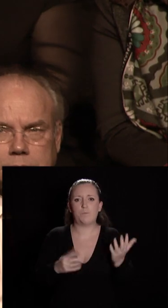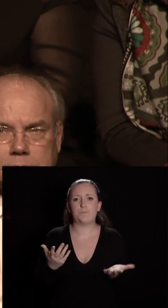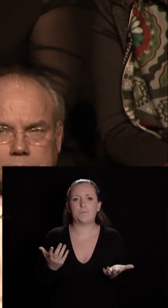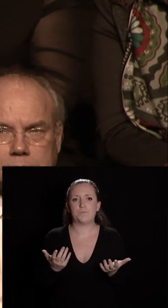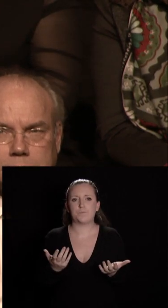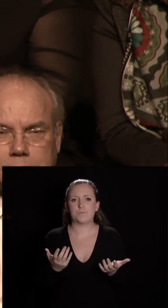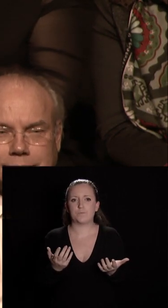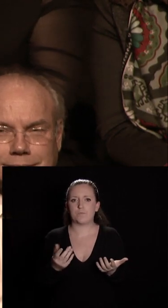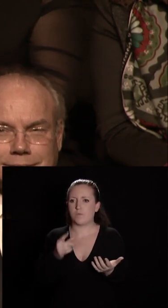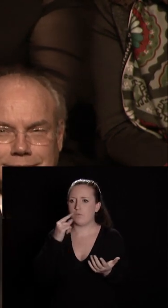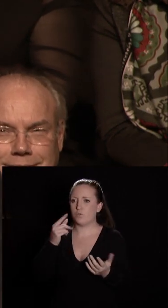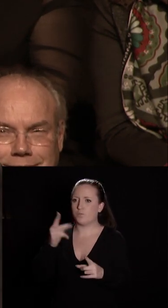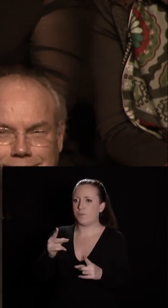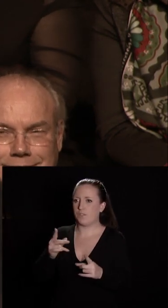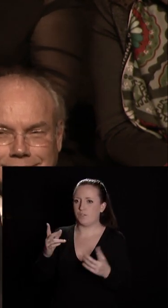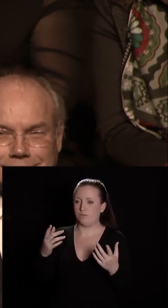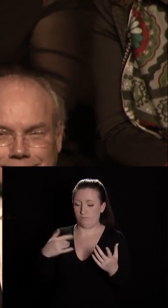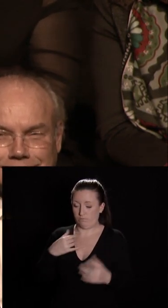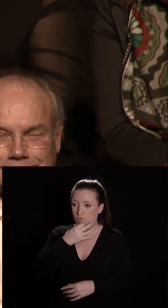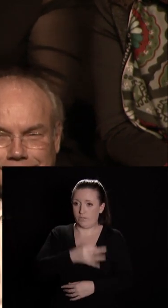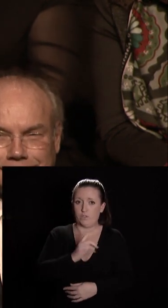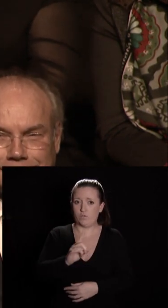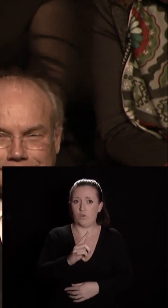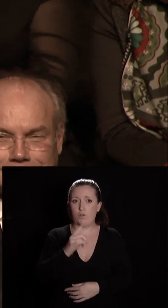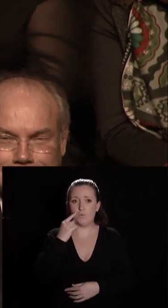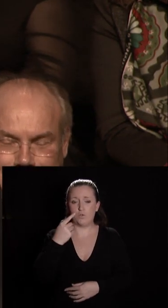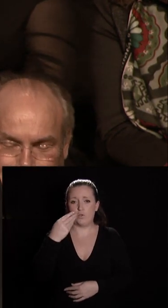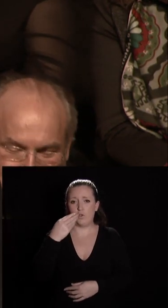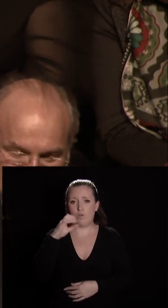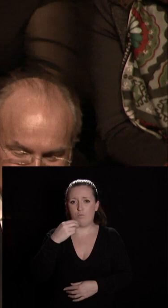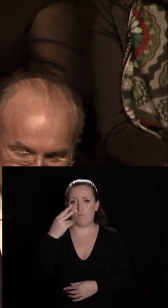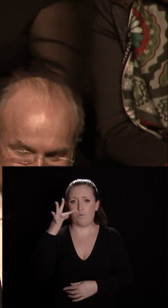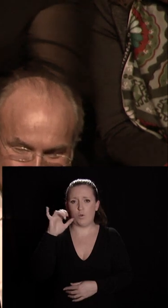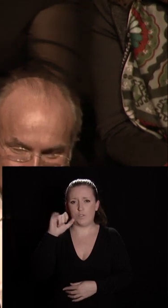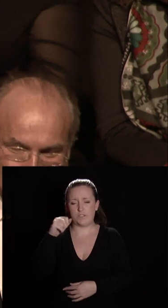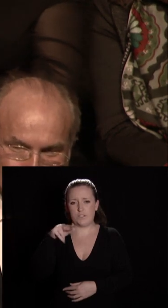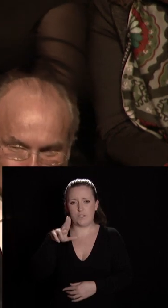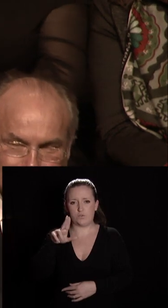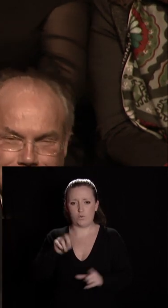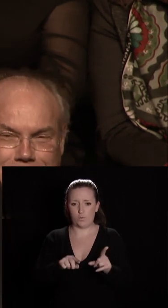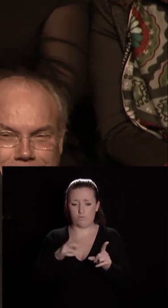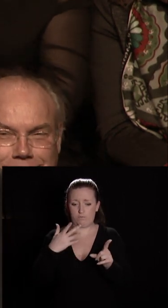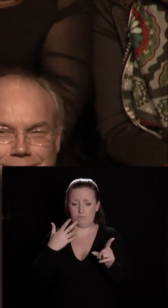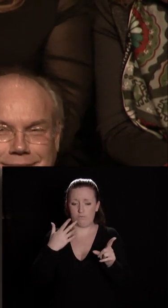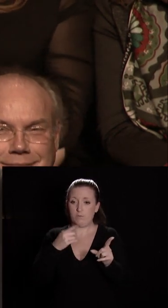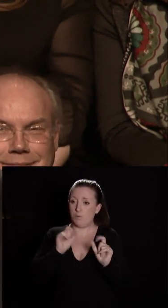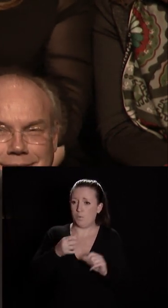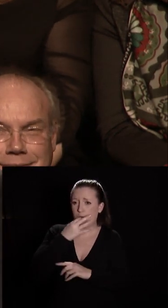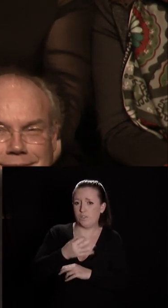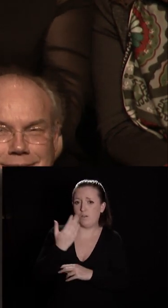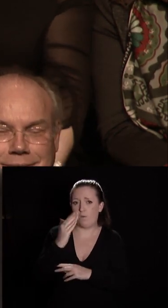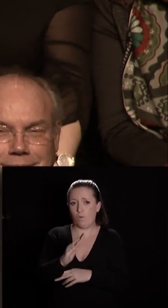je regarde Pierre Privetich ce n'est pas moi qui le disait c'est Montesquieu bien sûr dans l'esprit des lois mais j'aurais pu également citer